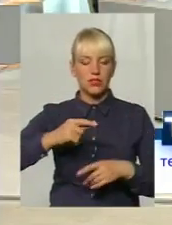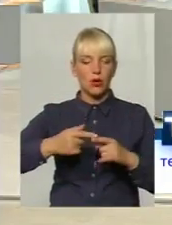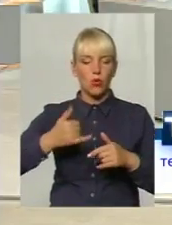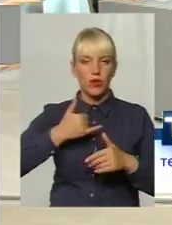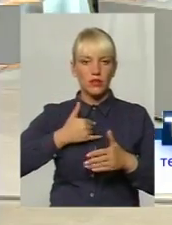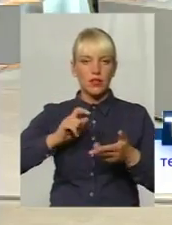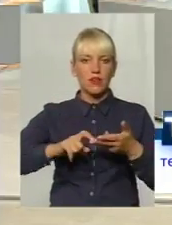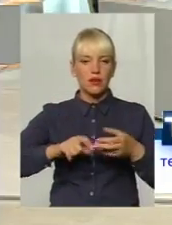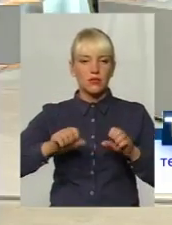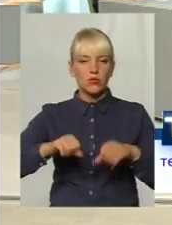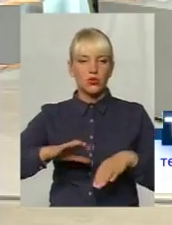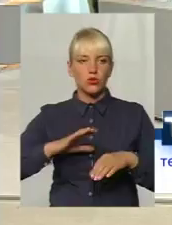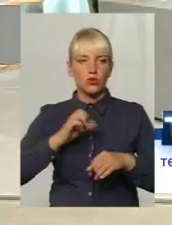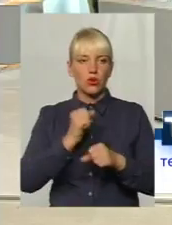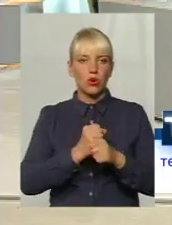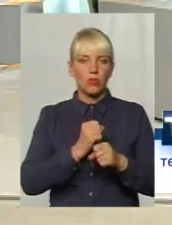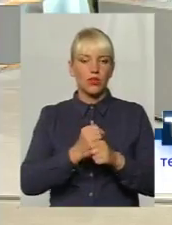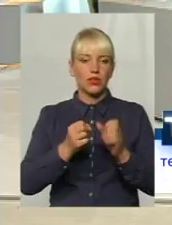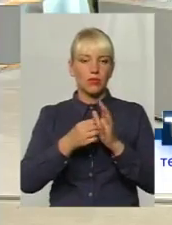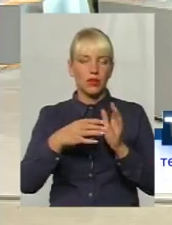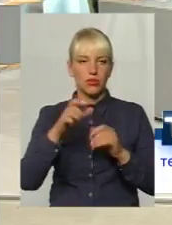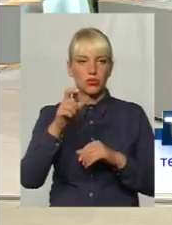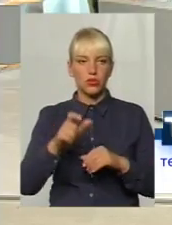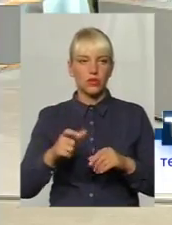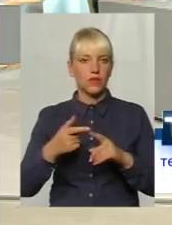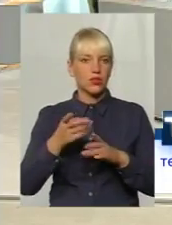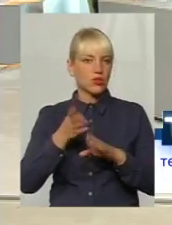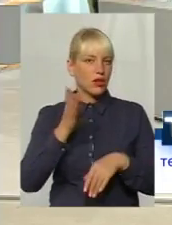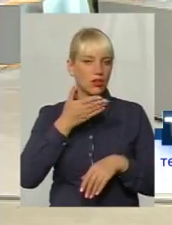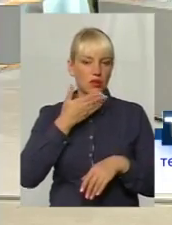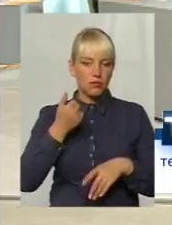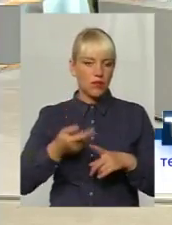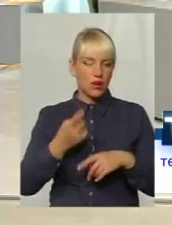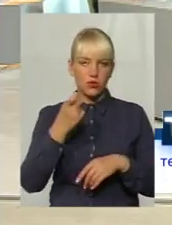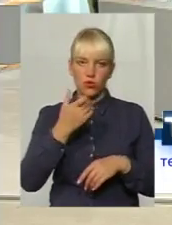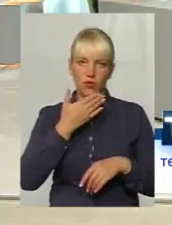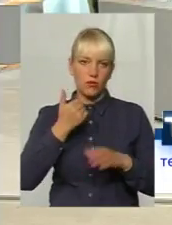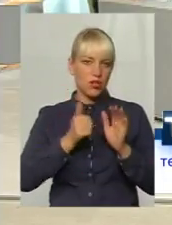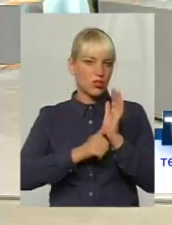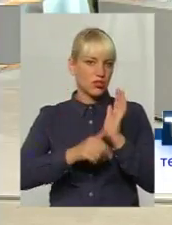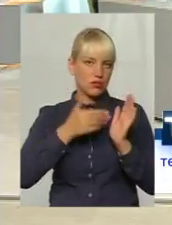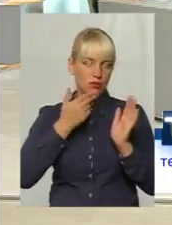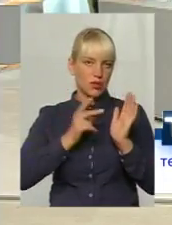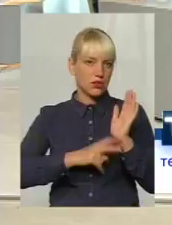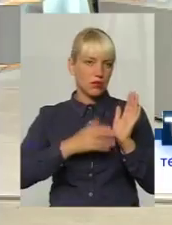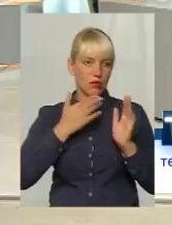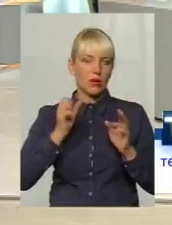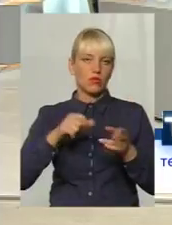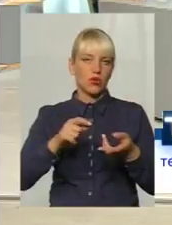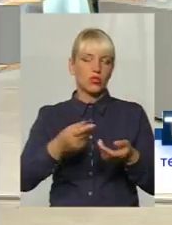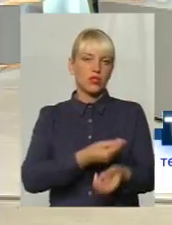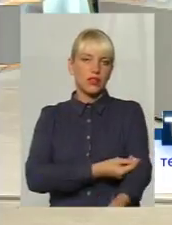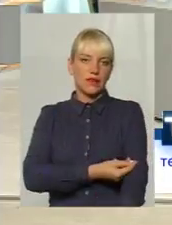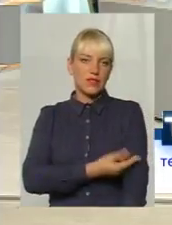Практично 15 чоловік черги немає. Не 100, не 60, не 70. Так само можна зробити забір крові з вени.